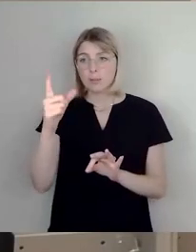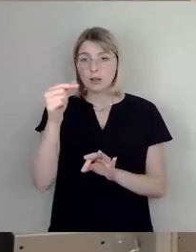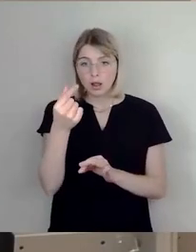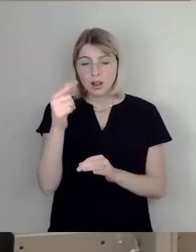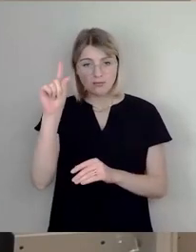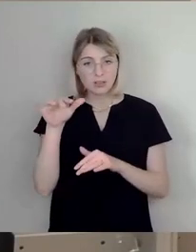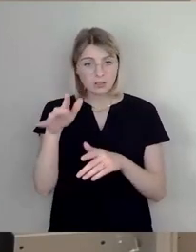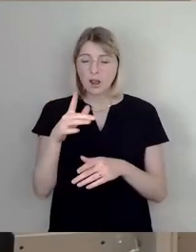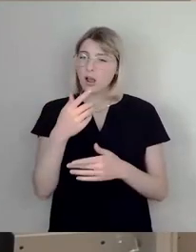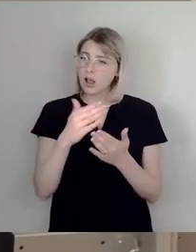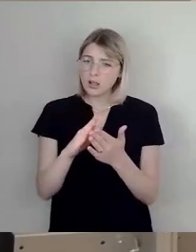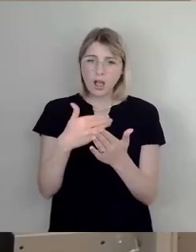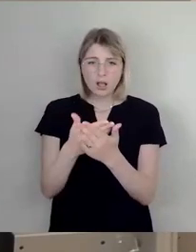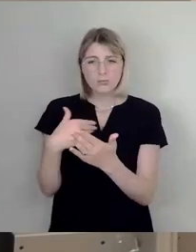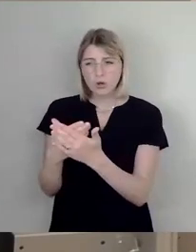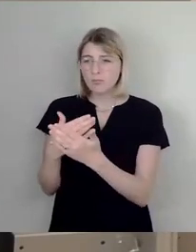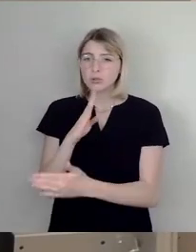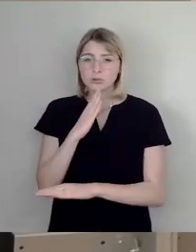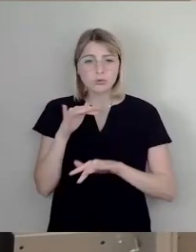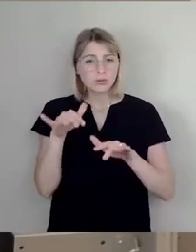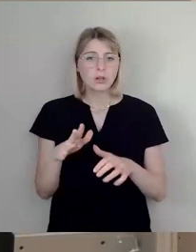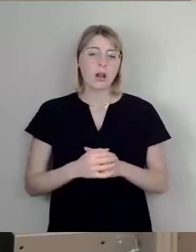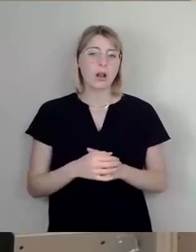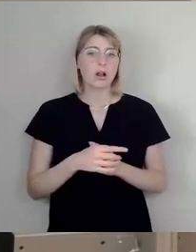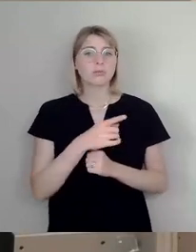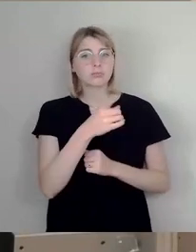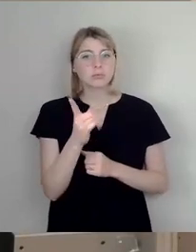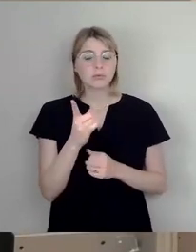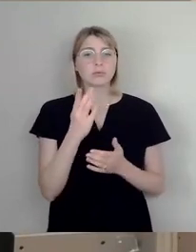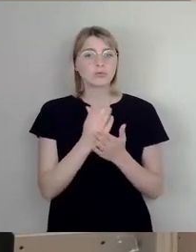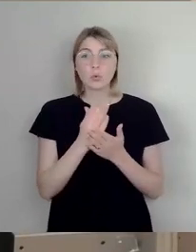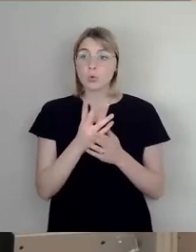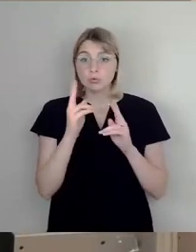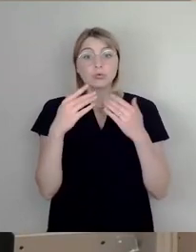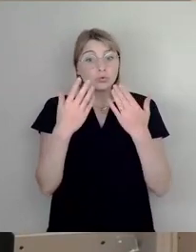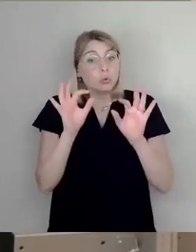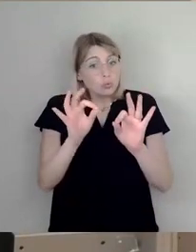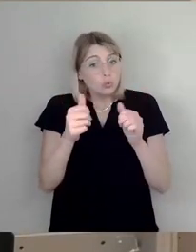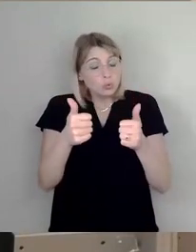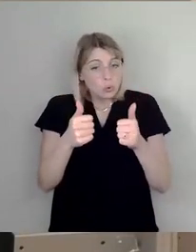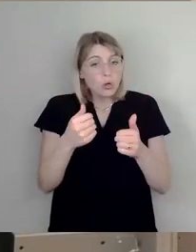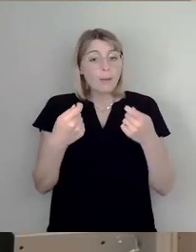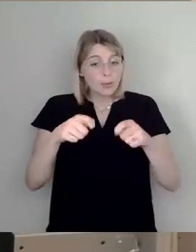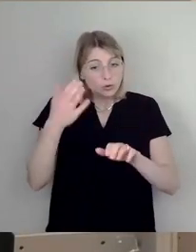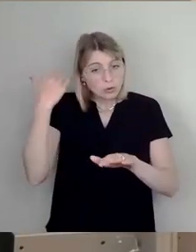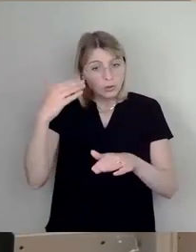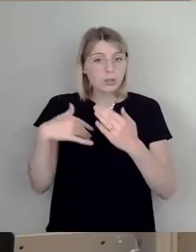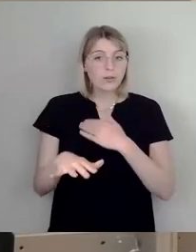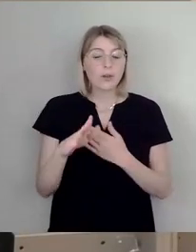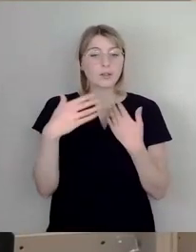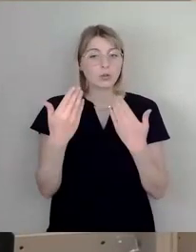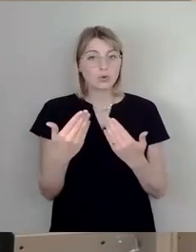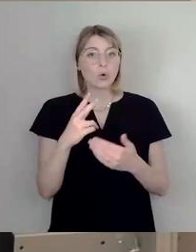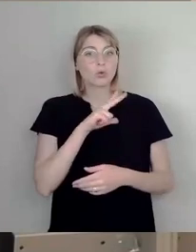haben nicht zuletzt Sie und dann letzten Endes auch zu Recht in den ganzen Beschlüssen gesorgt, die wir als